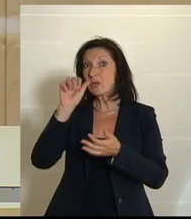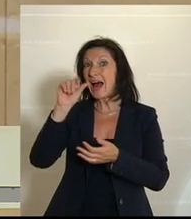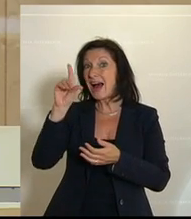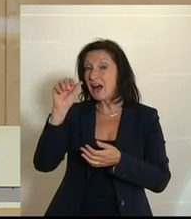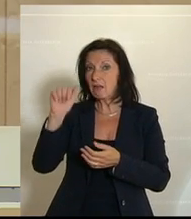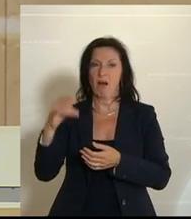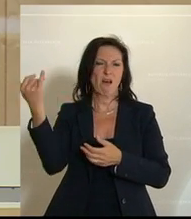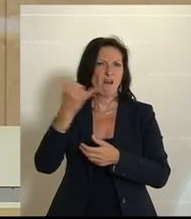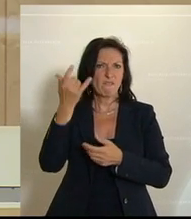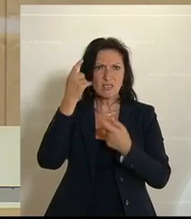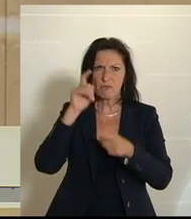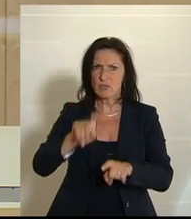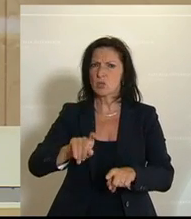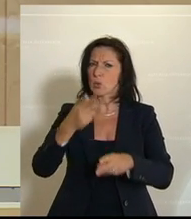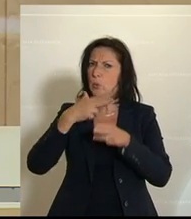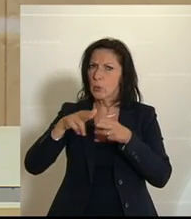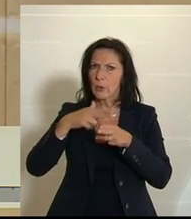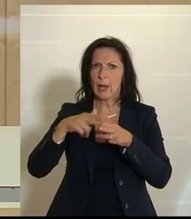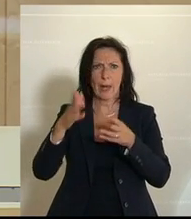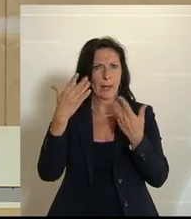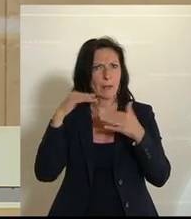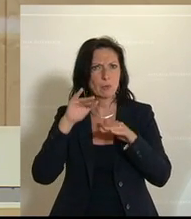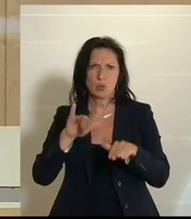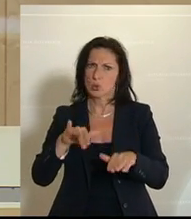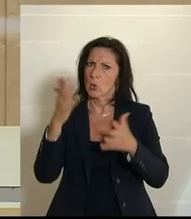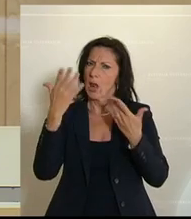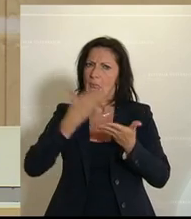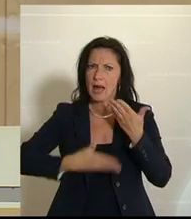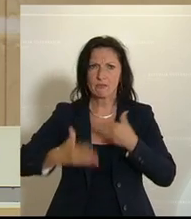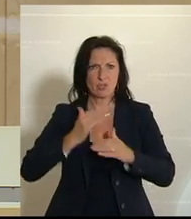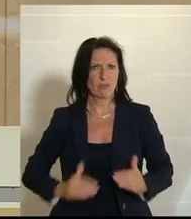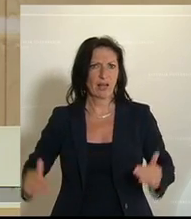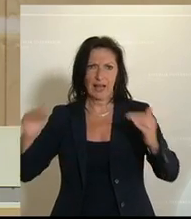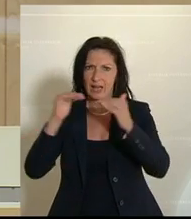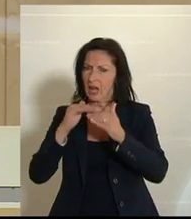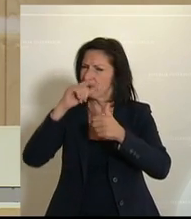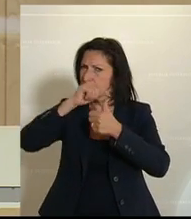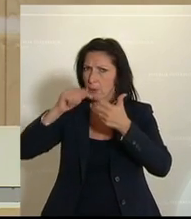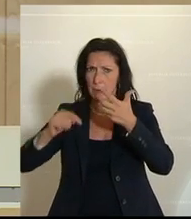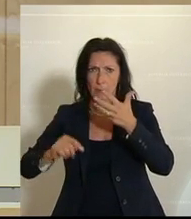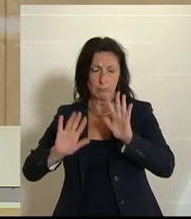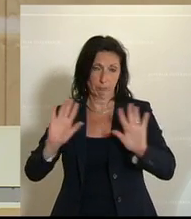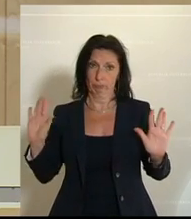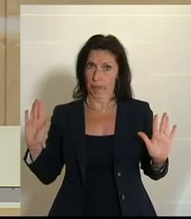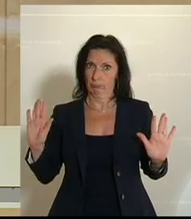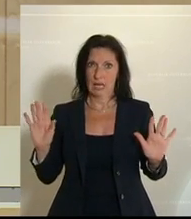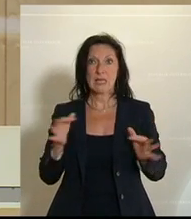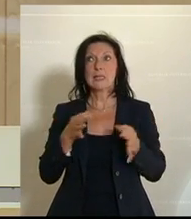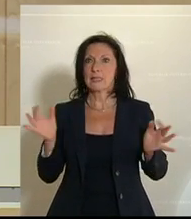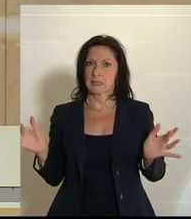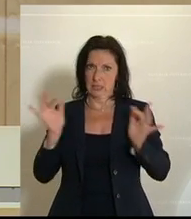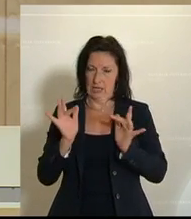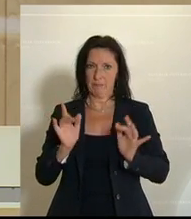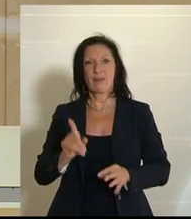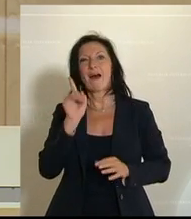Wasserversorgung, Hygiene, Klimaschutz, Landwirtschaft, Gleichstellung, dagegen ist überhaupt nichts zu sagen. Aber